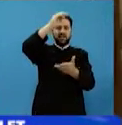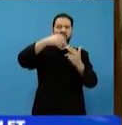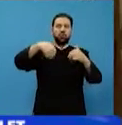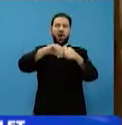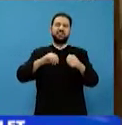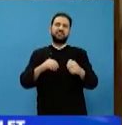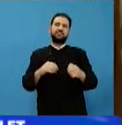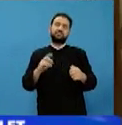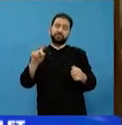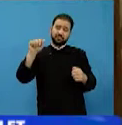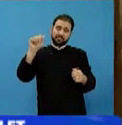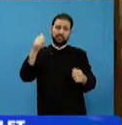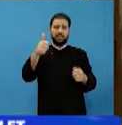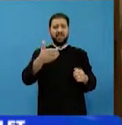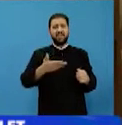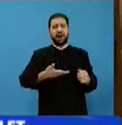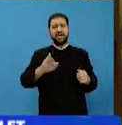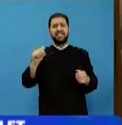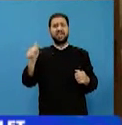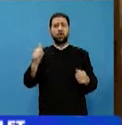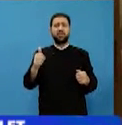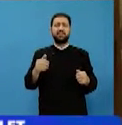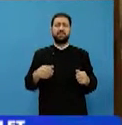pe sfântul Paisie Agioritul foarte asemănător